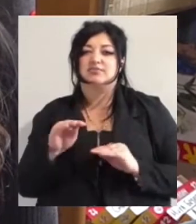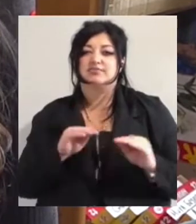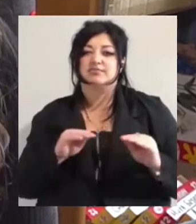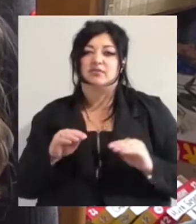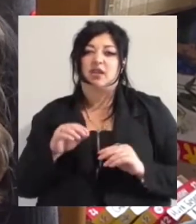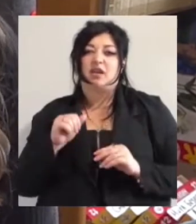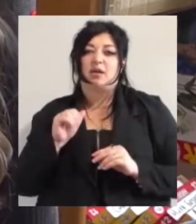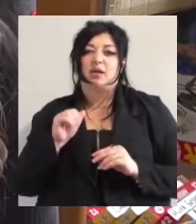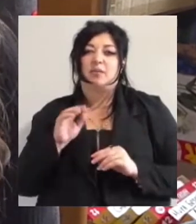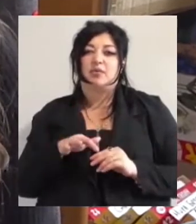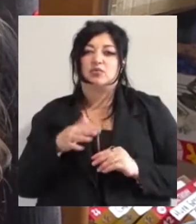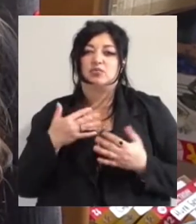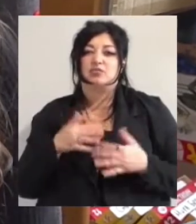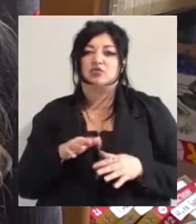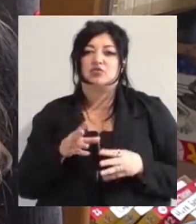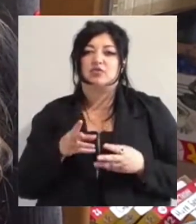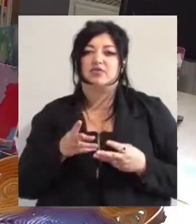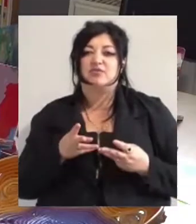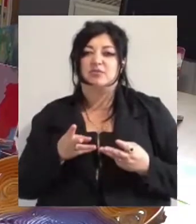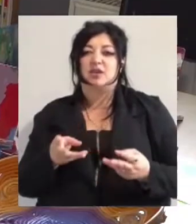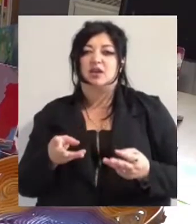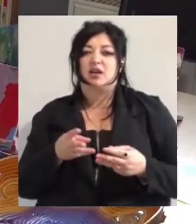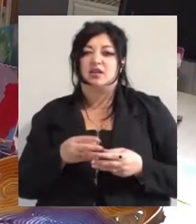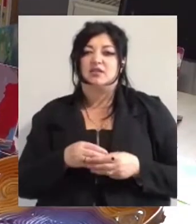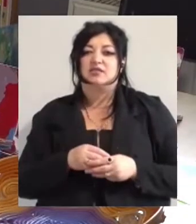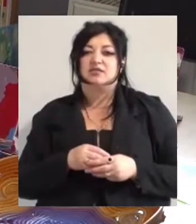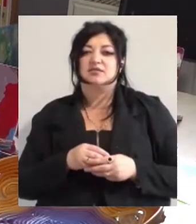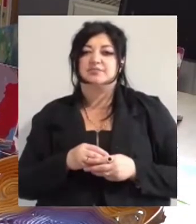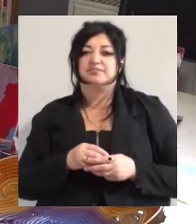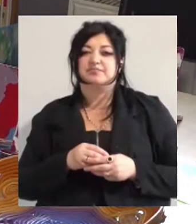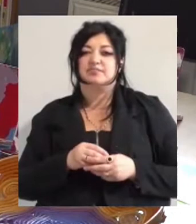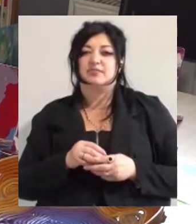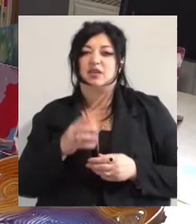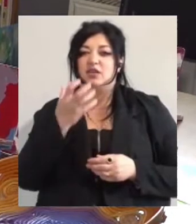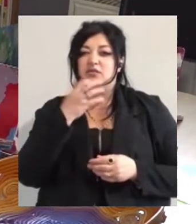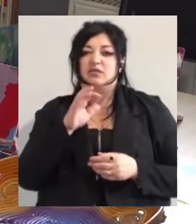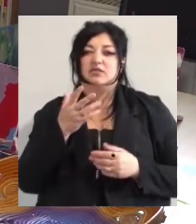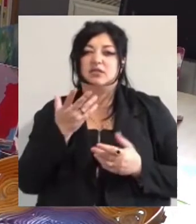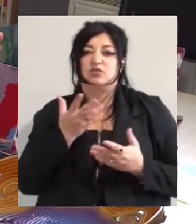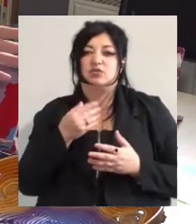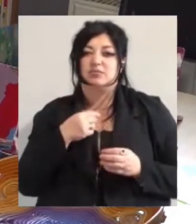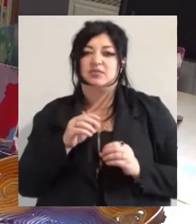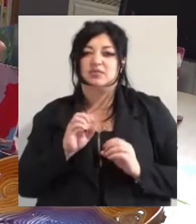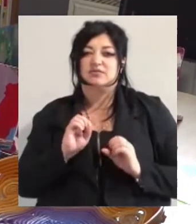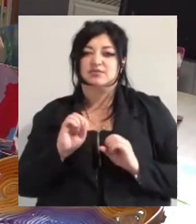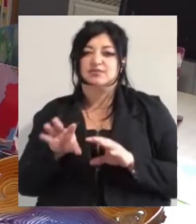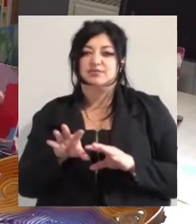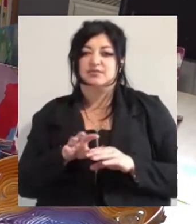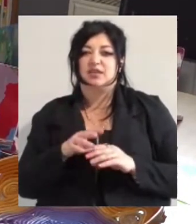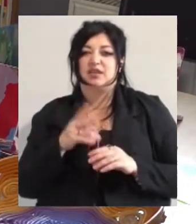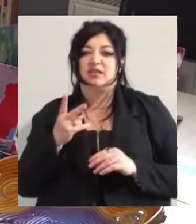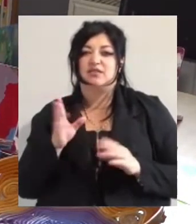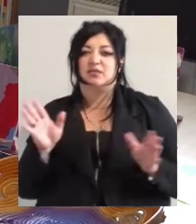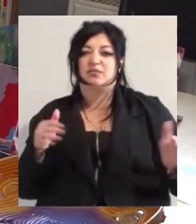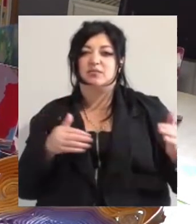запекається це в термопресі примерно час. Термопрес, в якому це заплавляємо, це такі, представте, 2 больші металічні